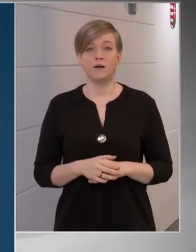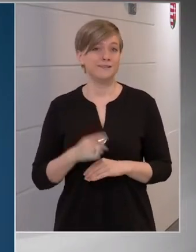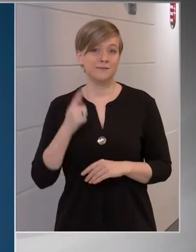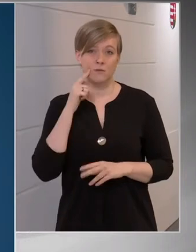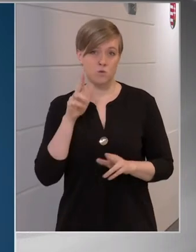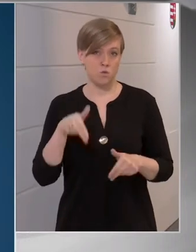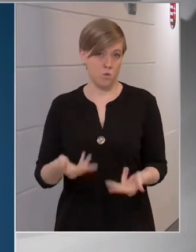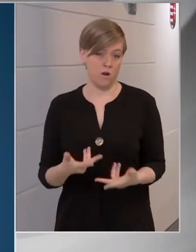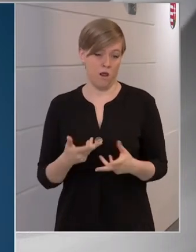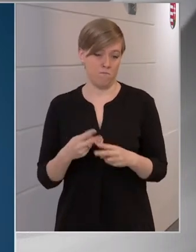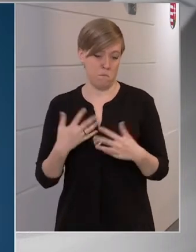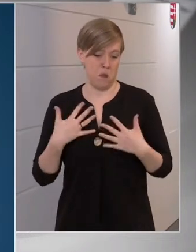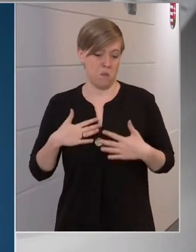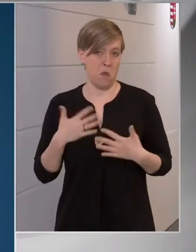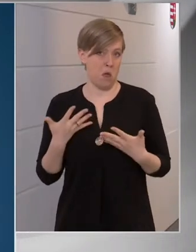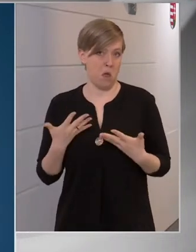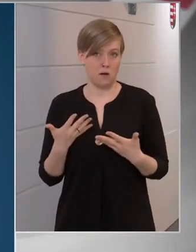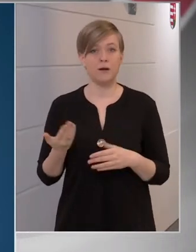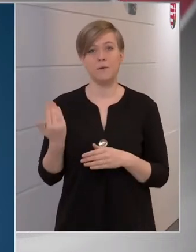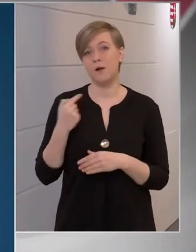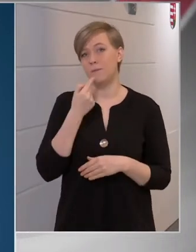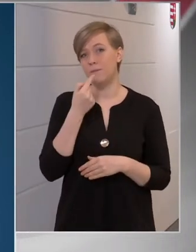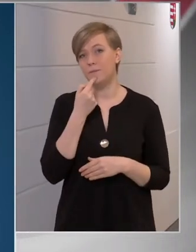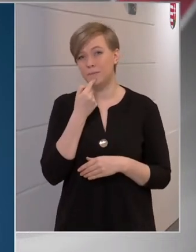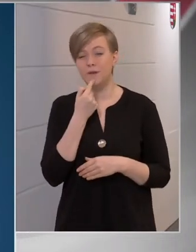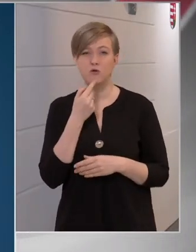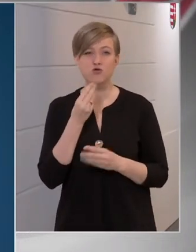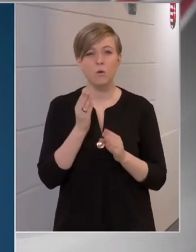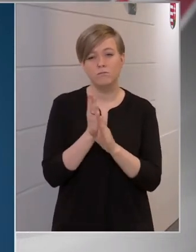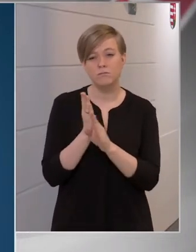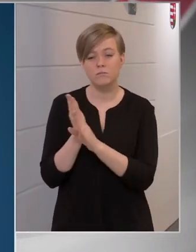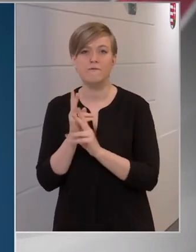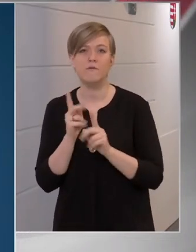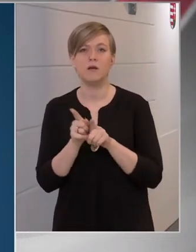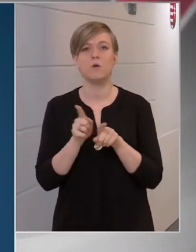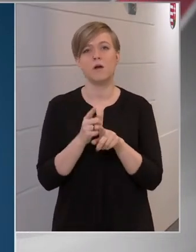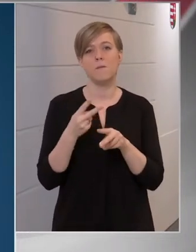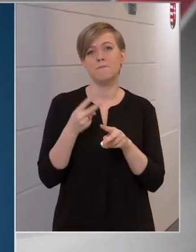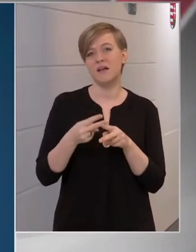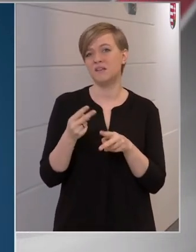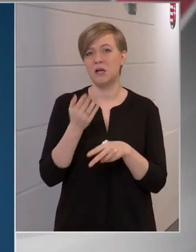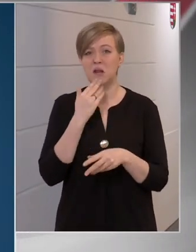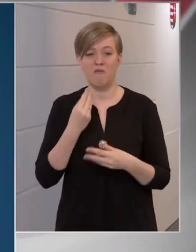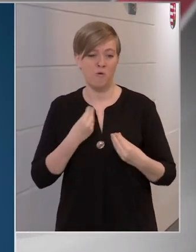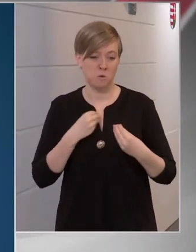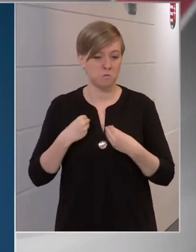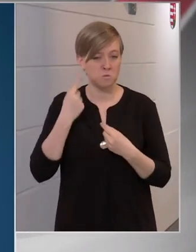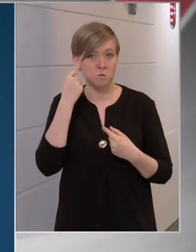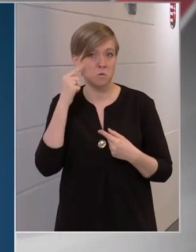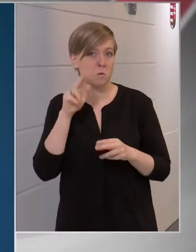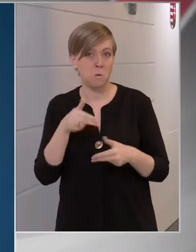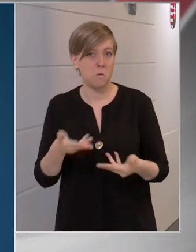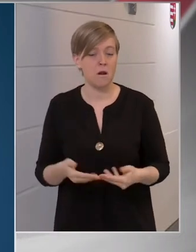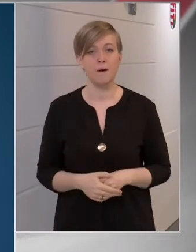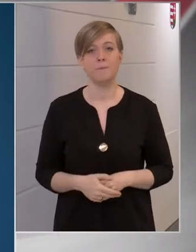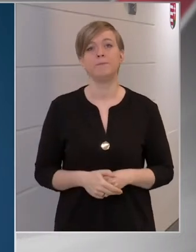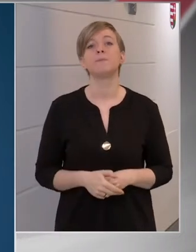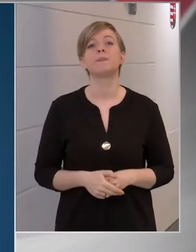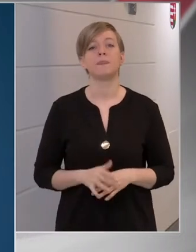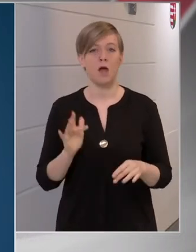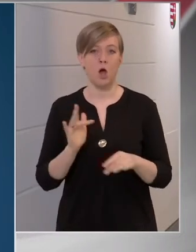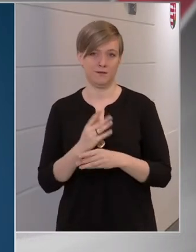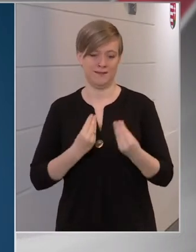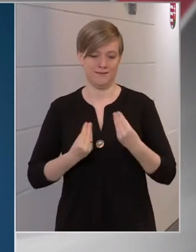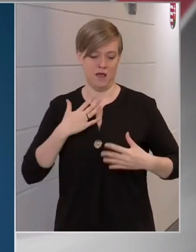tud arról, hogy beteg volt, de, mint az előbb említettem, a látencia magas, tehát sokan lehettek úgy betegek, hogy ennek nem voltak tudatában, és antitestek